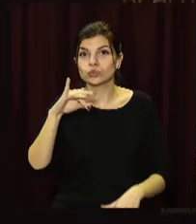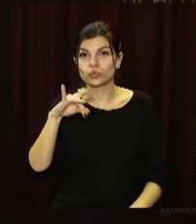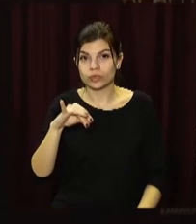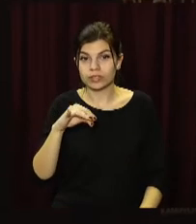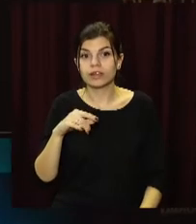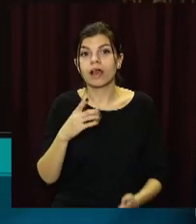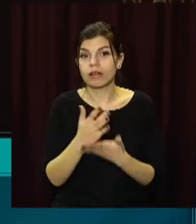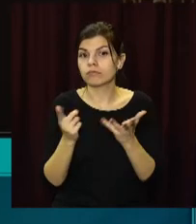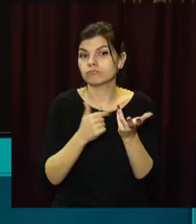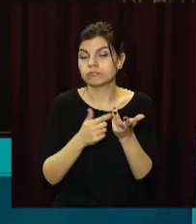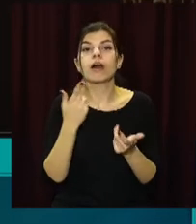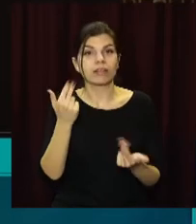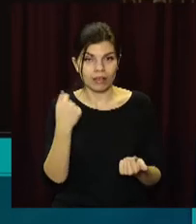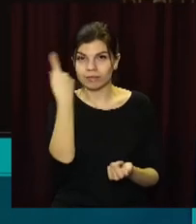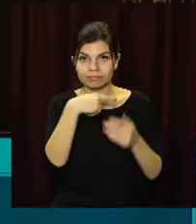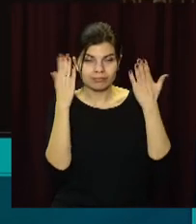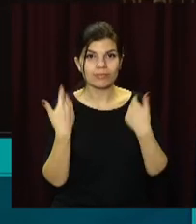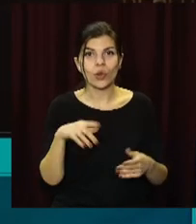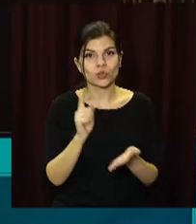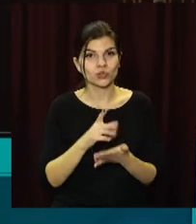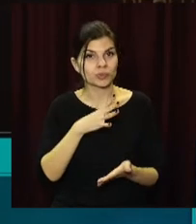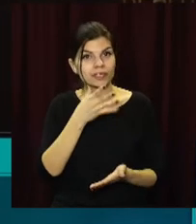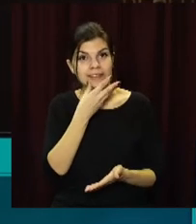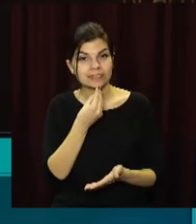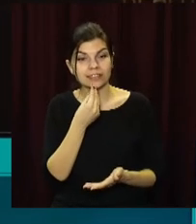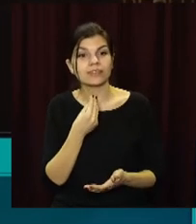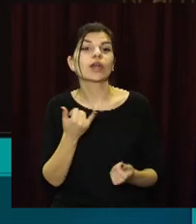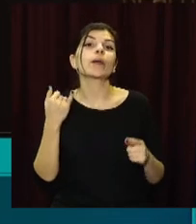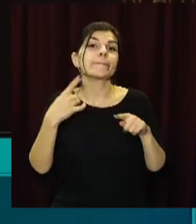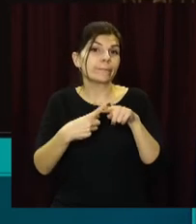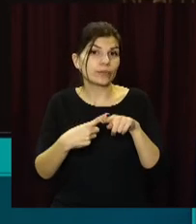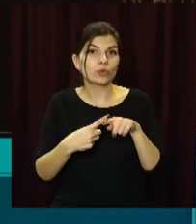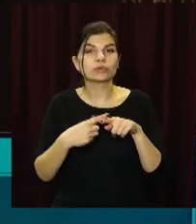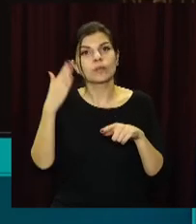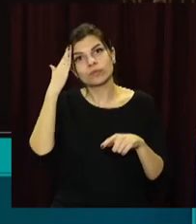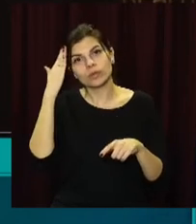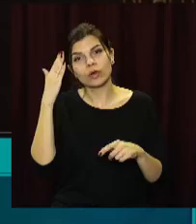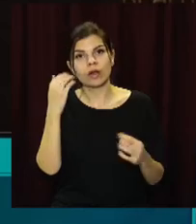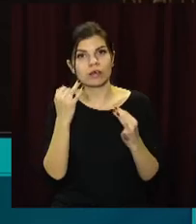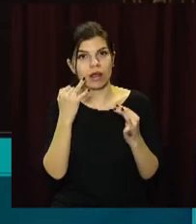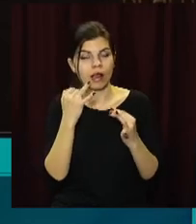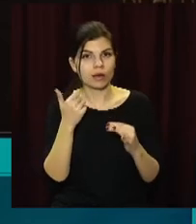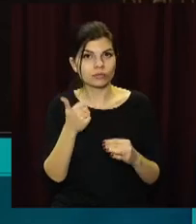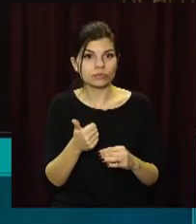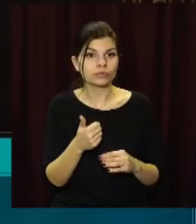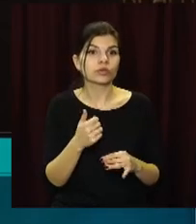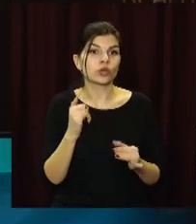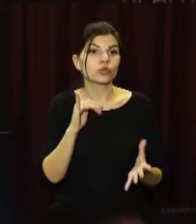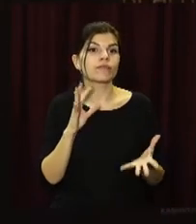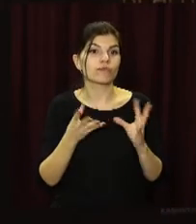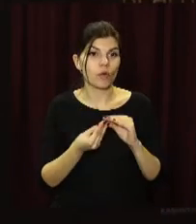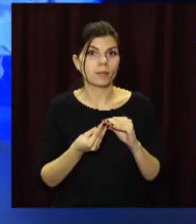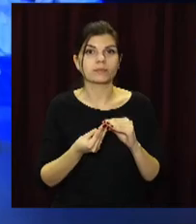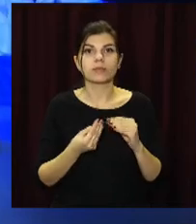чимало. Внешні дані, звісно, однозначно. Плюс інтелектуальні дані і, в принципі,